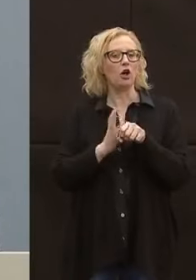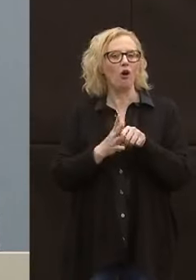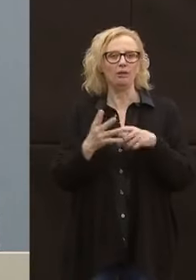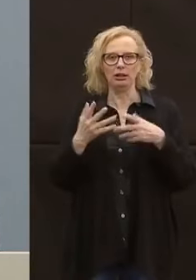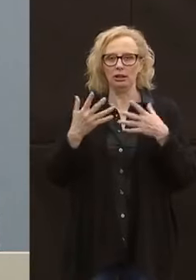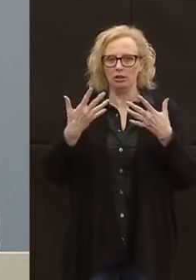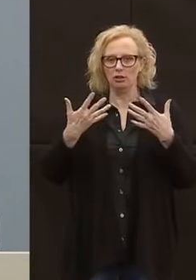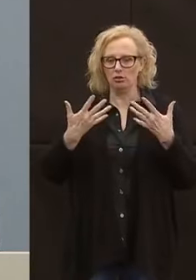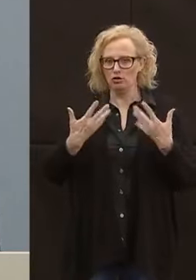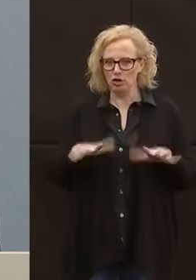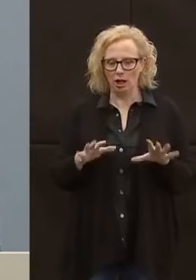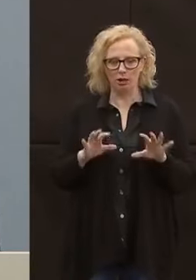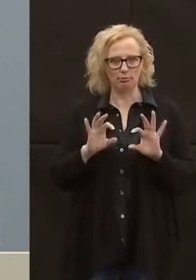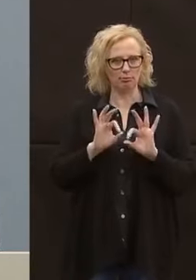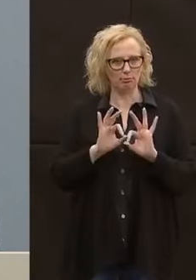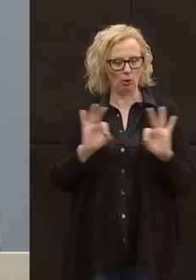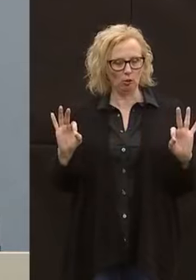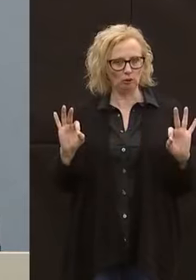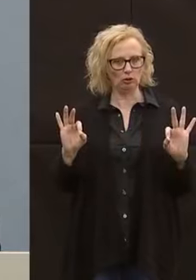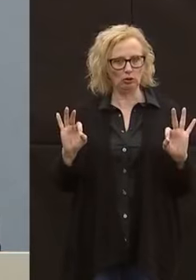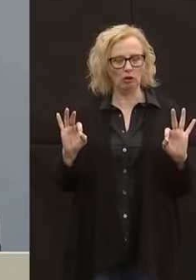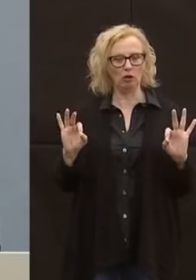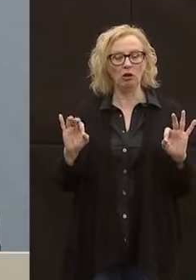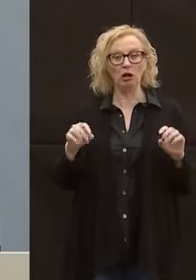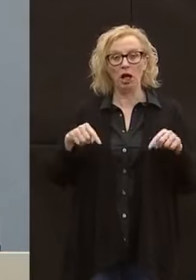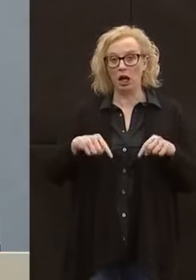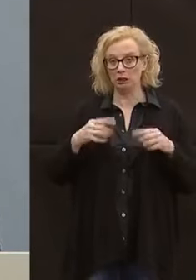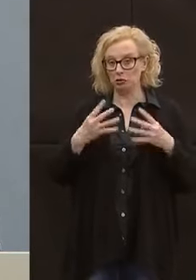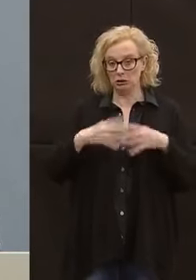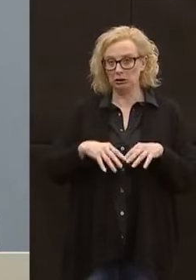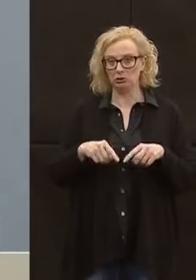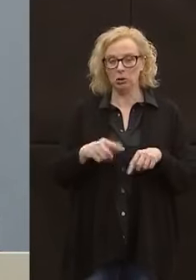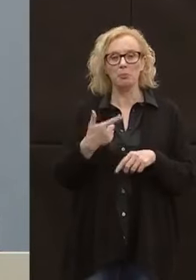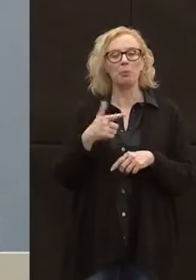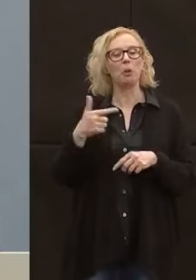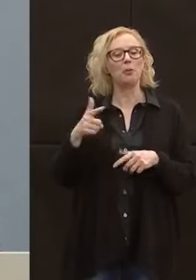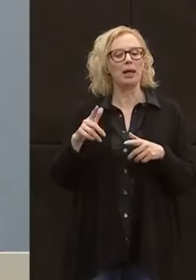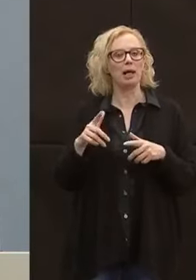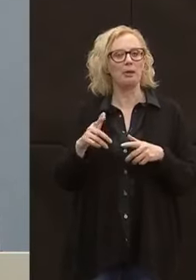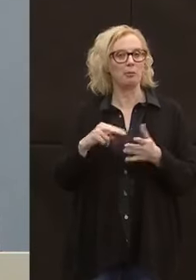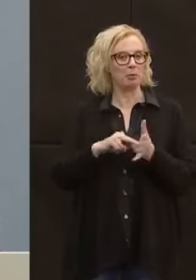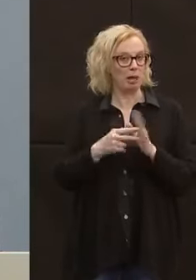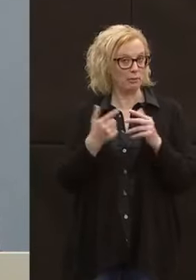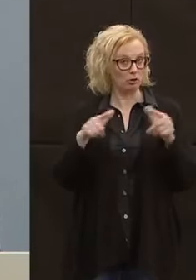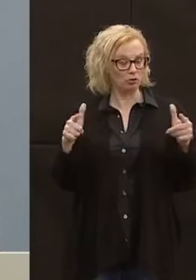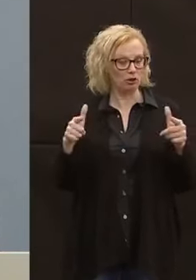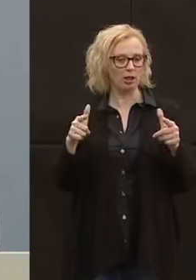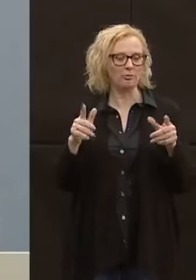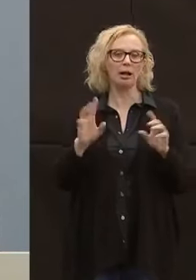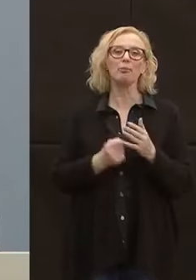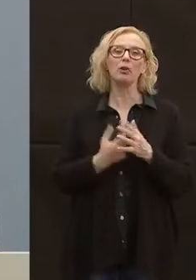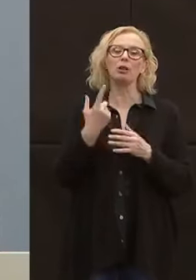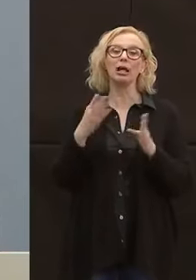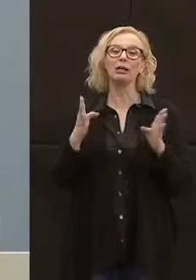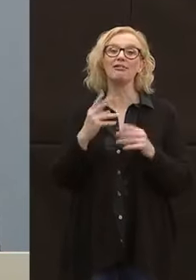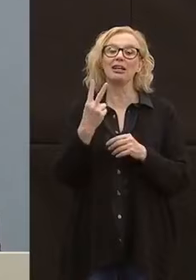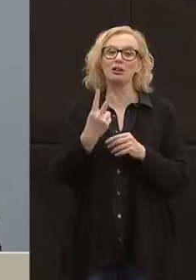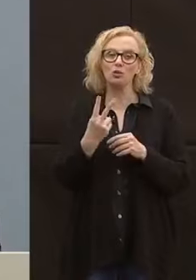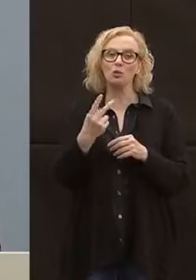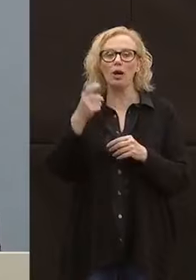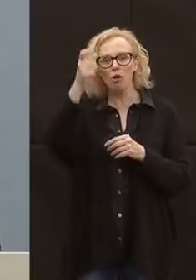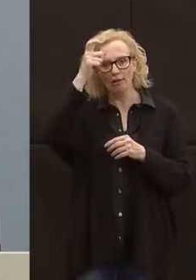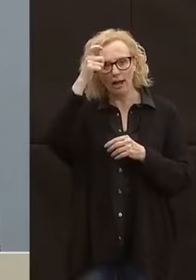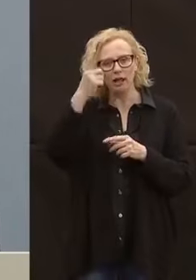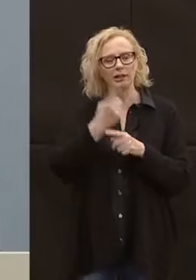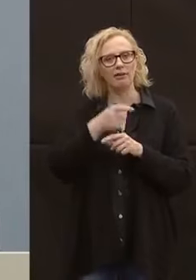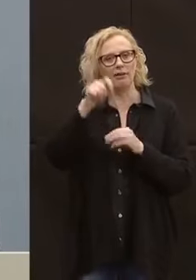l'organizzazione sanitaria che abbiamo non sarebbe un problema. L'importante è che questa fase 2 il Governo la faccia partire nei tempi e